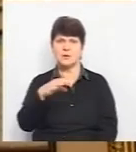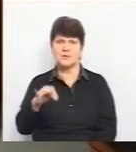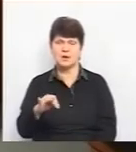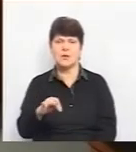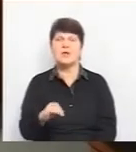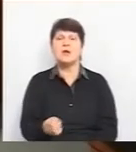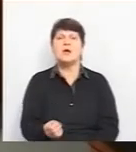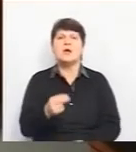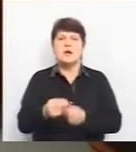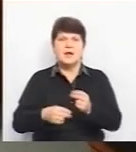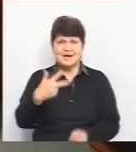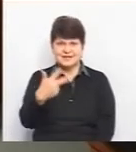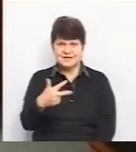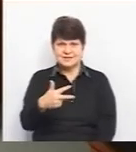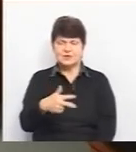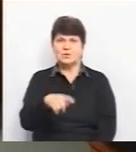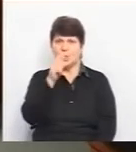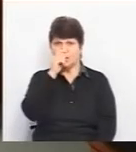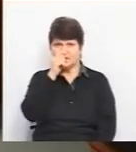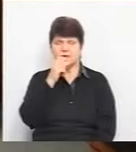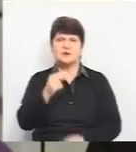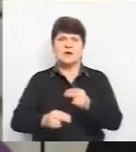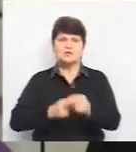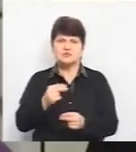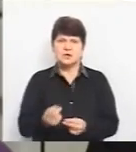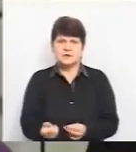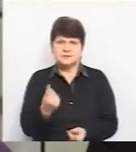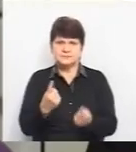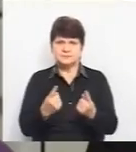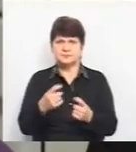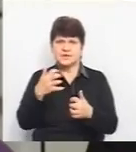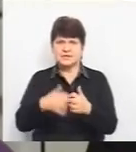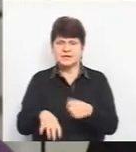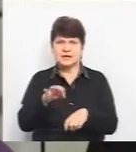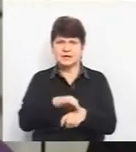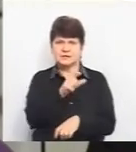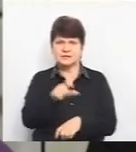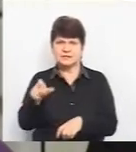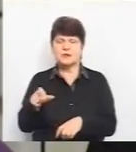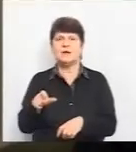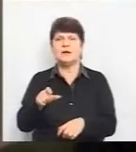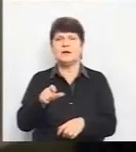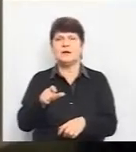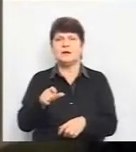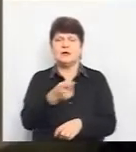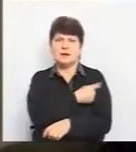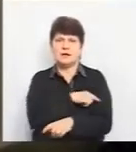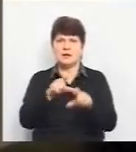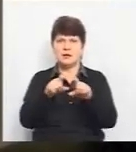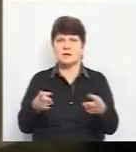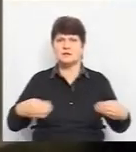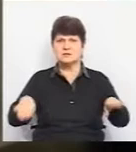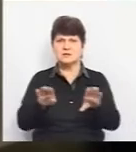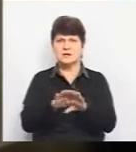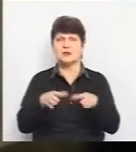через виявлення випадків захворювання на COVID-19 серед їхніх працівників центр закрив на карантин. Тоді онкохворих,